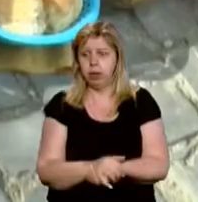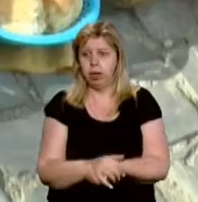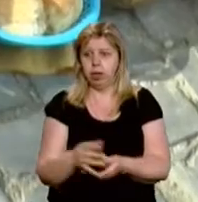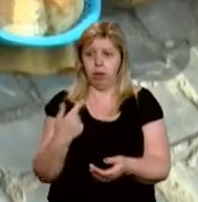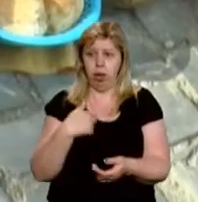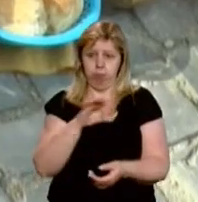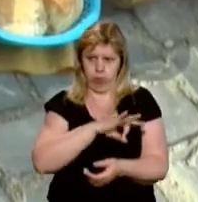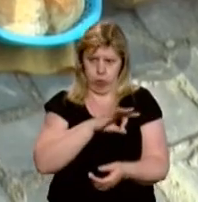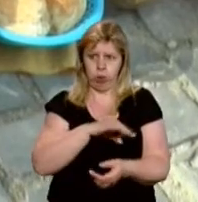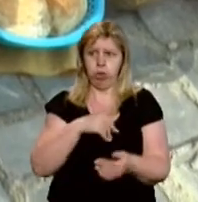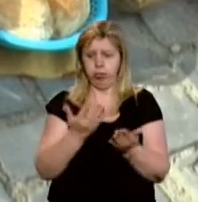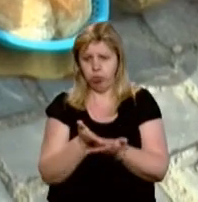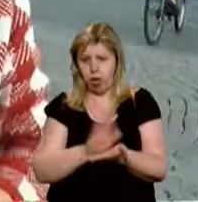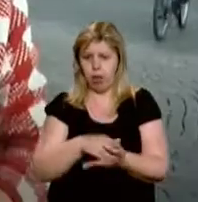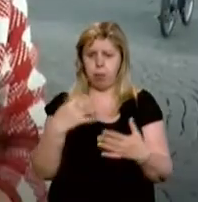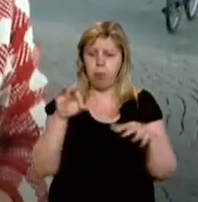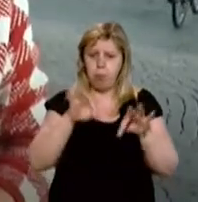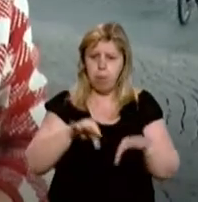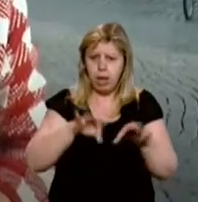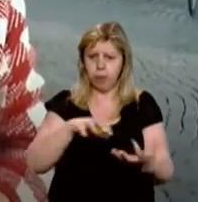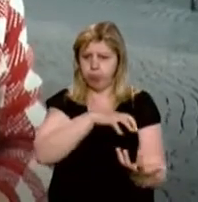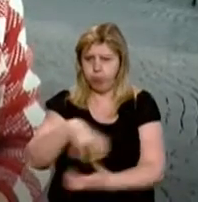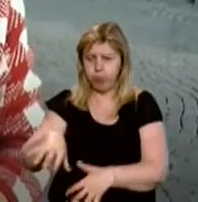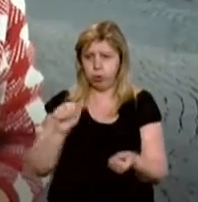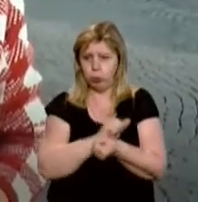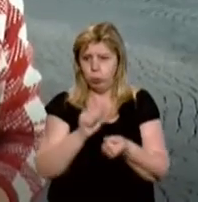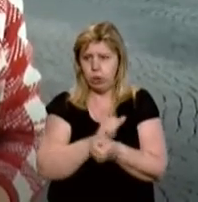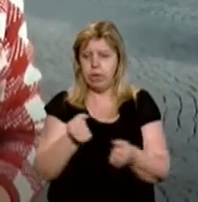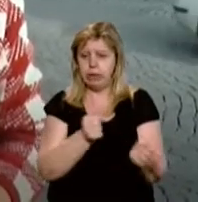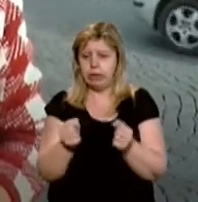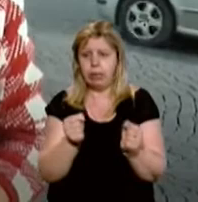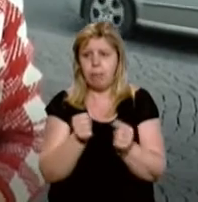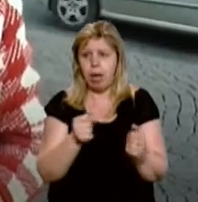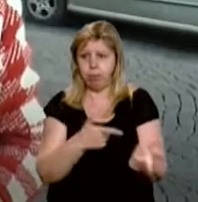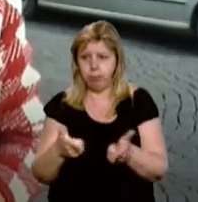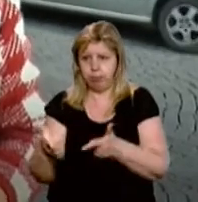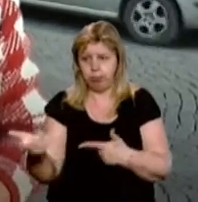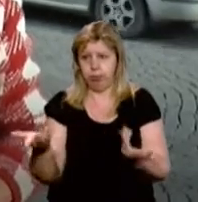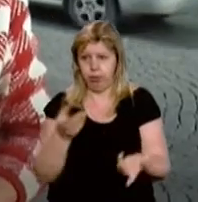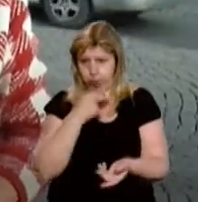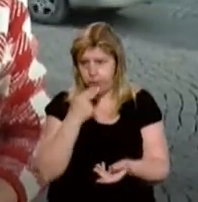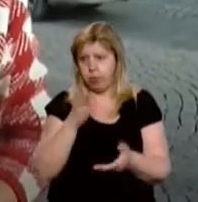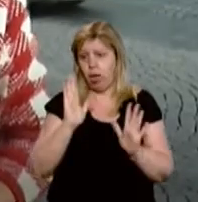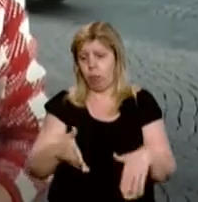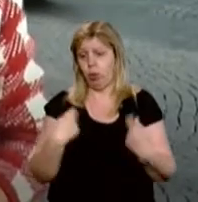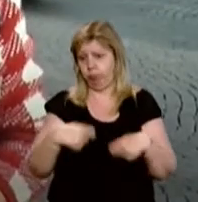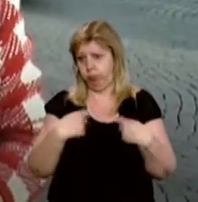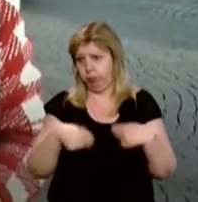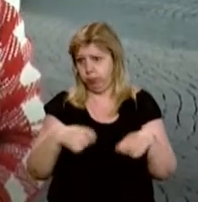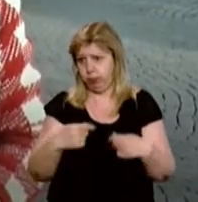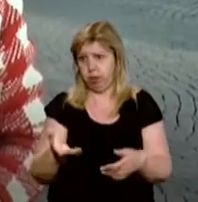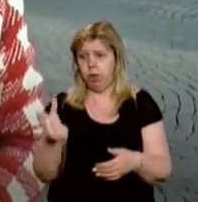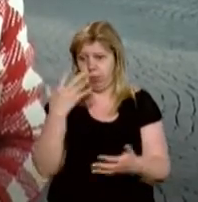Обдома використовуємо, жаримо, марінуємо, сушене, на зиму заготовляємо. Потім реалізація йде